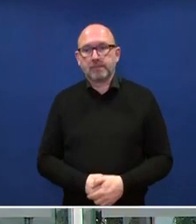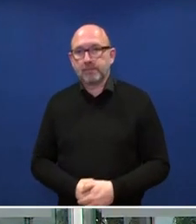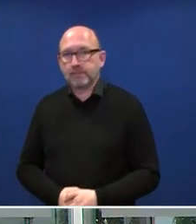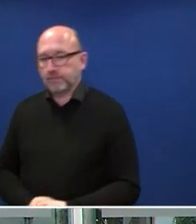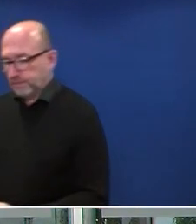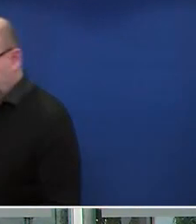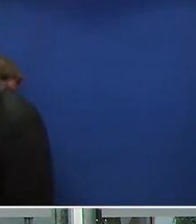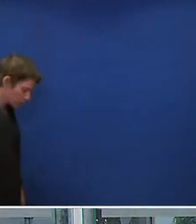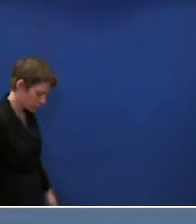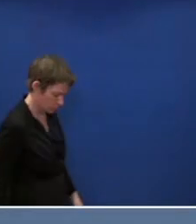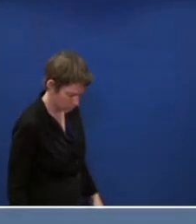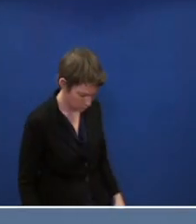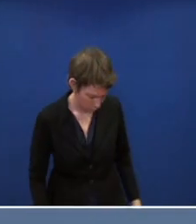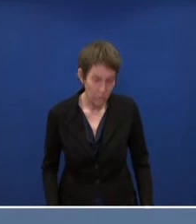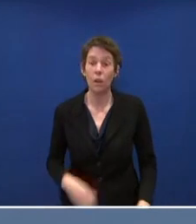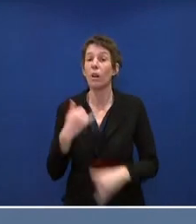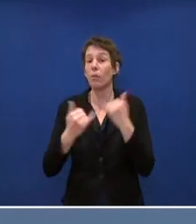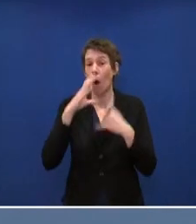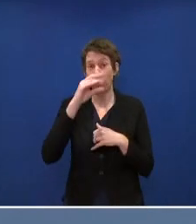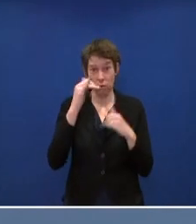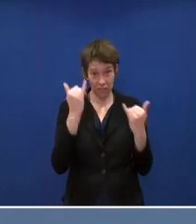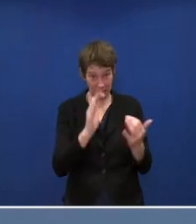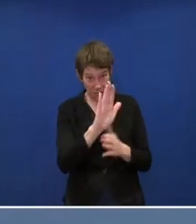Wortmeldung erledigt? Oder haben Sie noch ein anderes Thema?